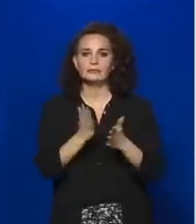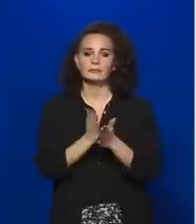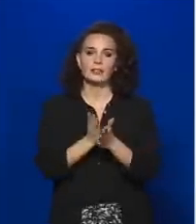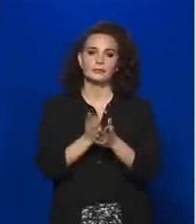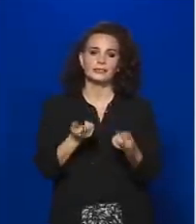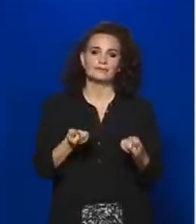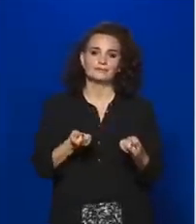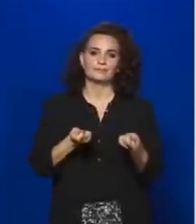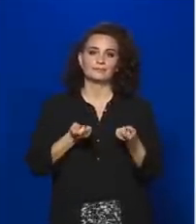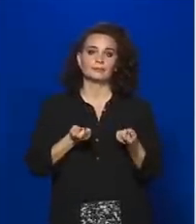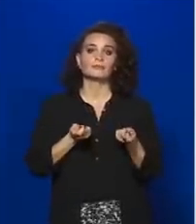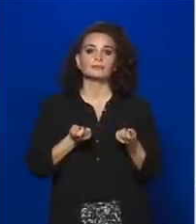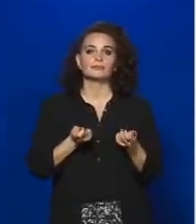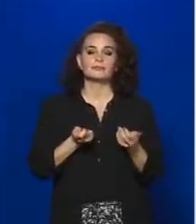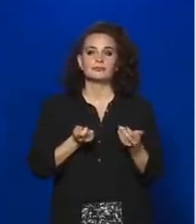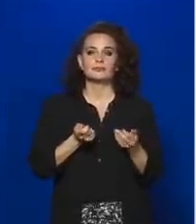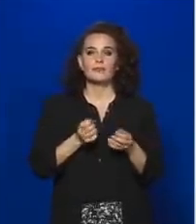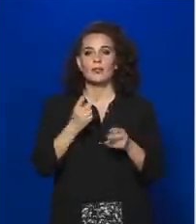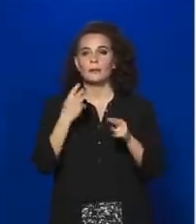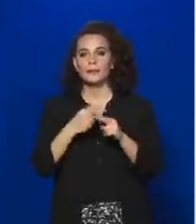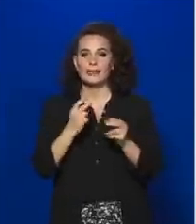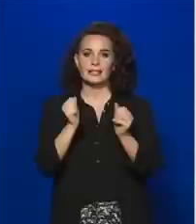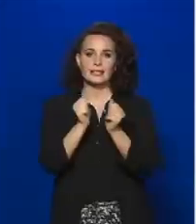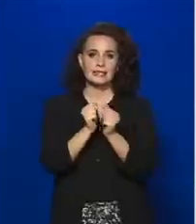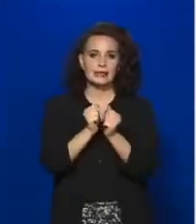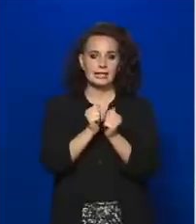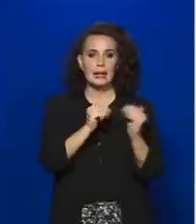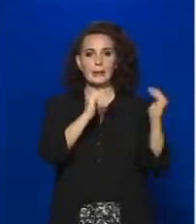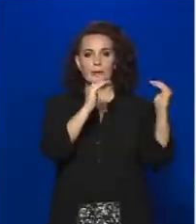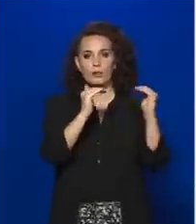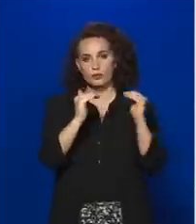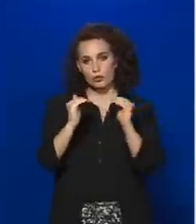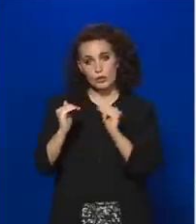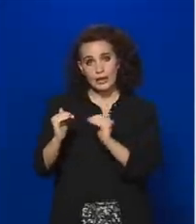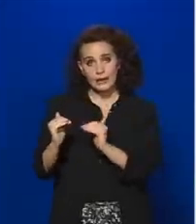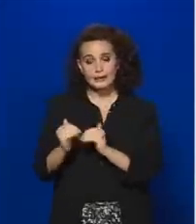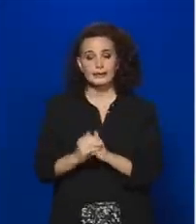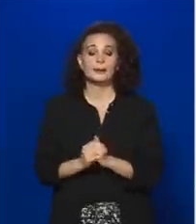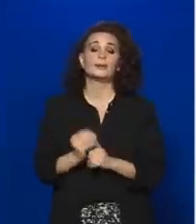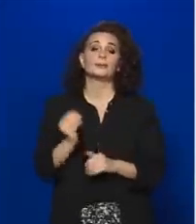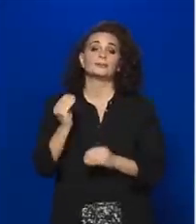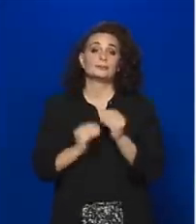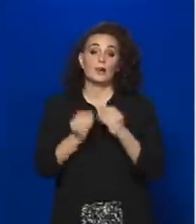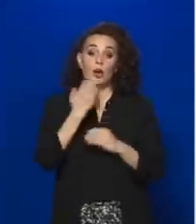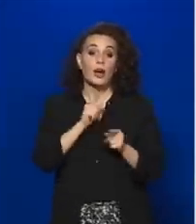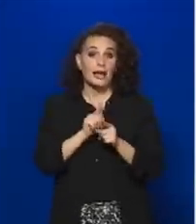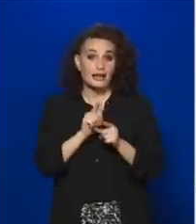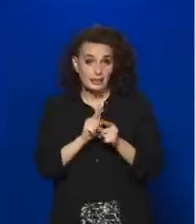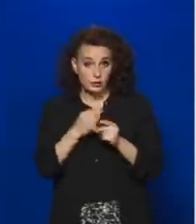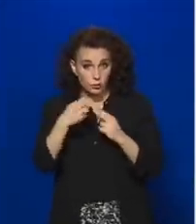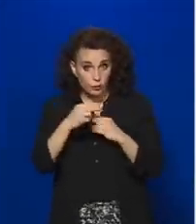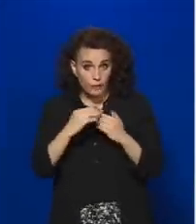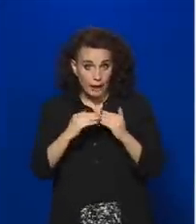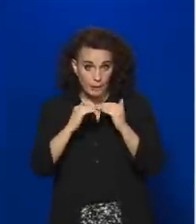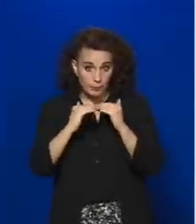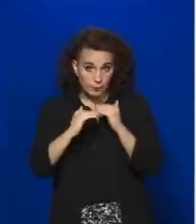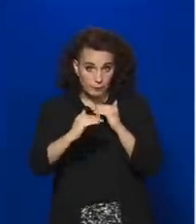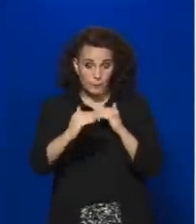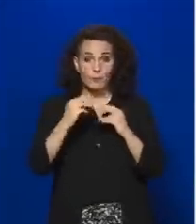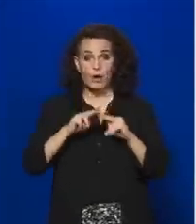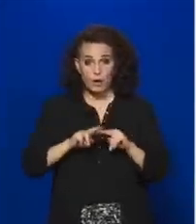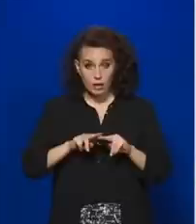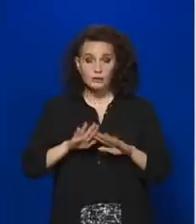vagy a járványban megbetegedettek száma az jelentős mértékben csökkent, ezért, hogyha ez a folyamat fennmarad, akkor nyugodtan az